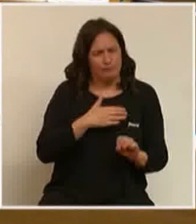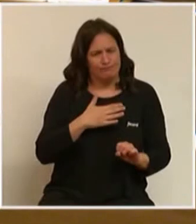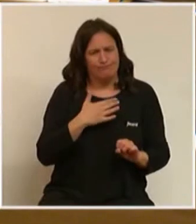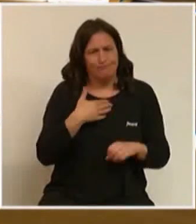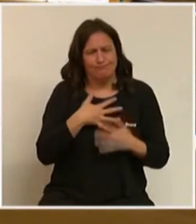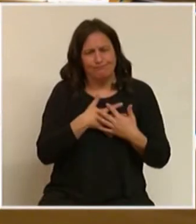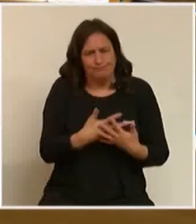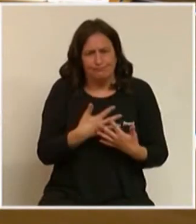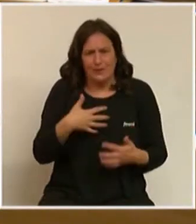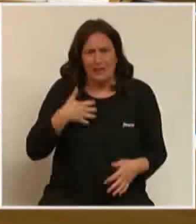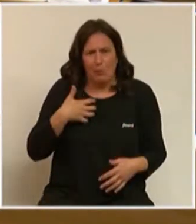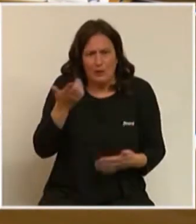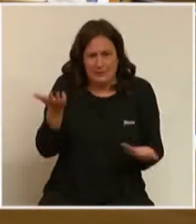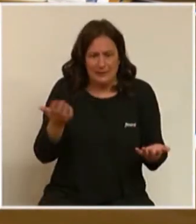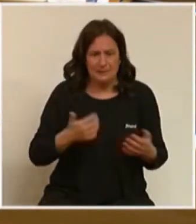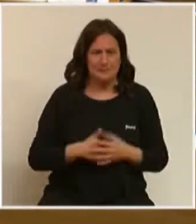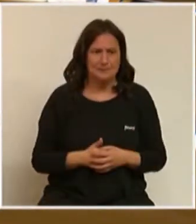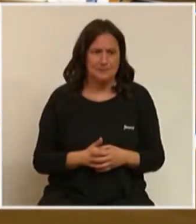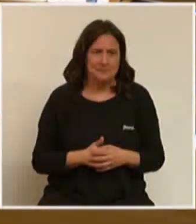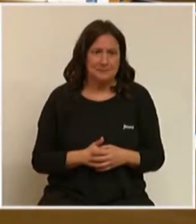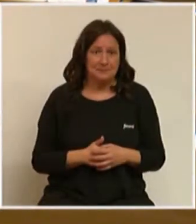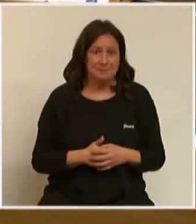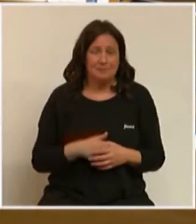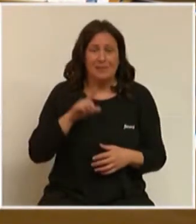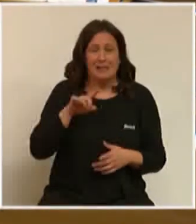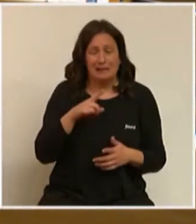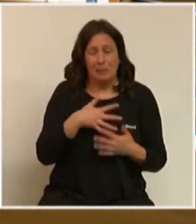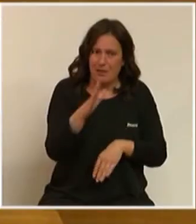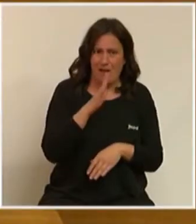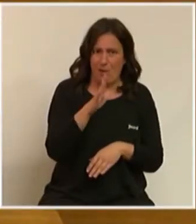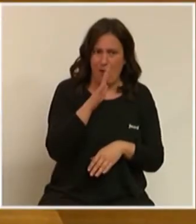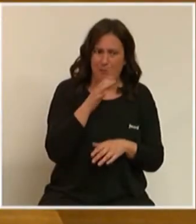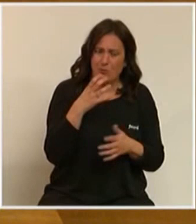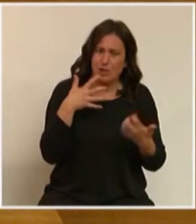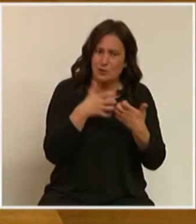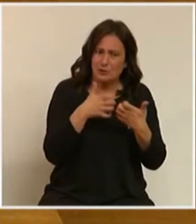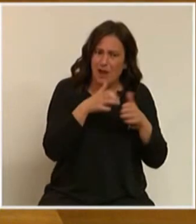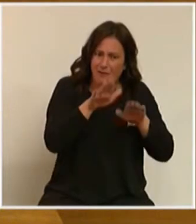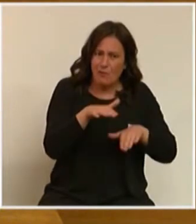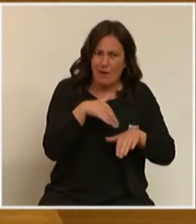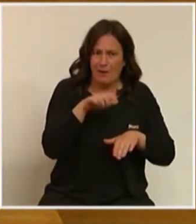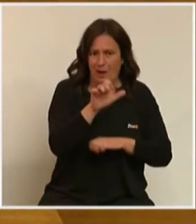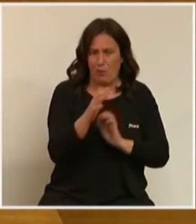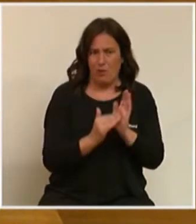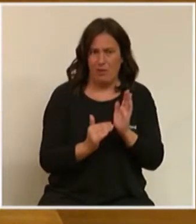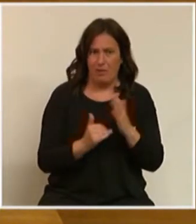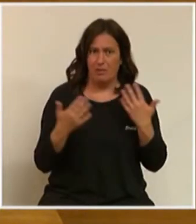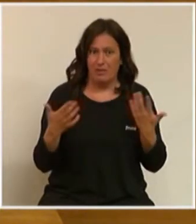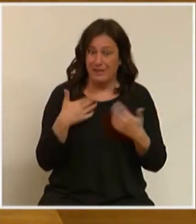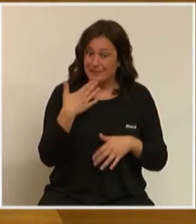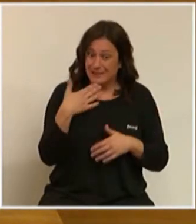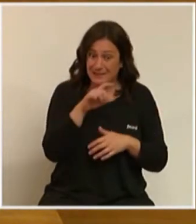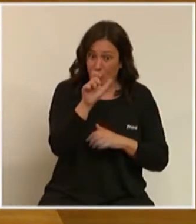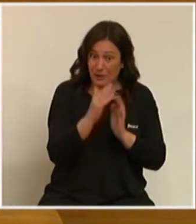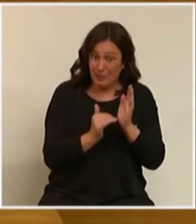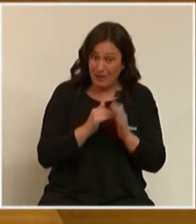indivisible i ha demanat als socialistes que es pronuncien sobre els grans temes que afecten els valencians, com l'ampliació del Port de València, el